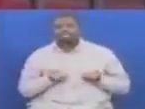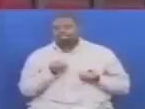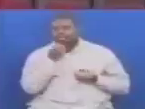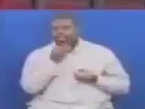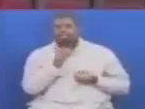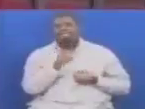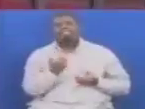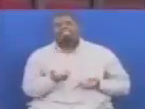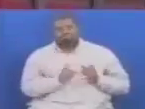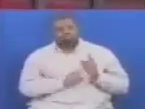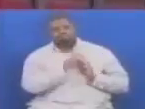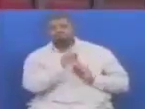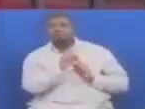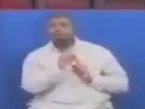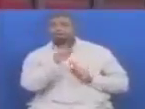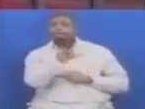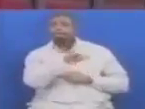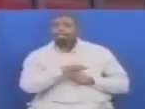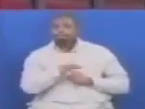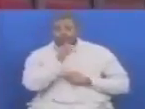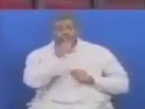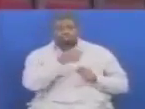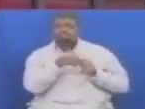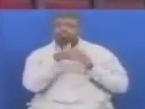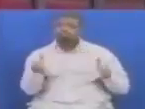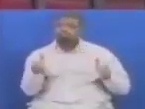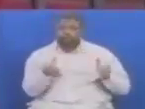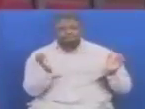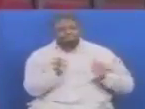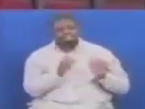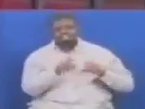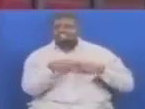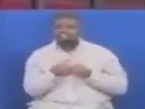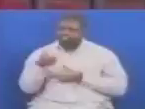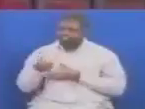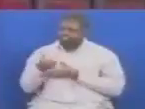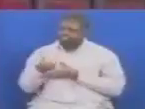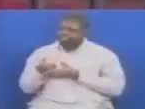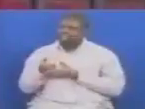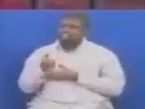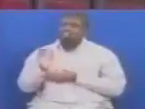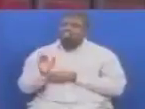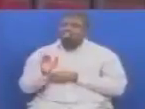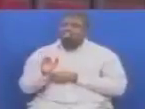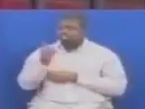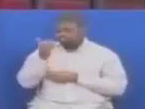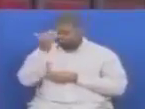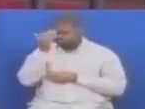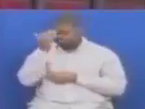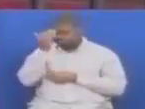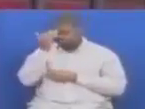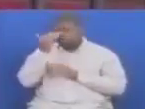asilimia kubwa ni hifathi lakini vijiji vyake vimeandikishwa kwa maana vina JN Asante